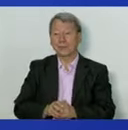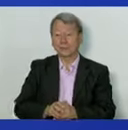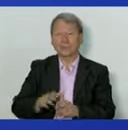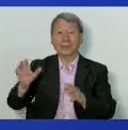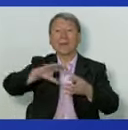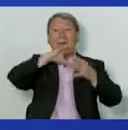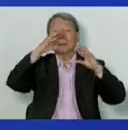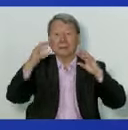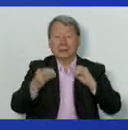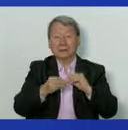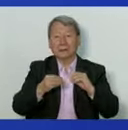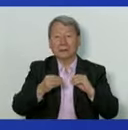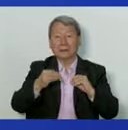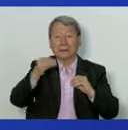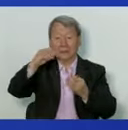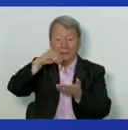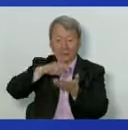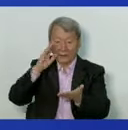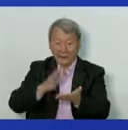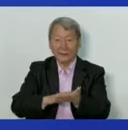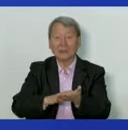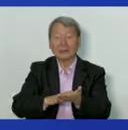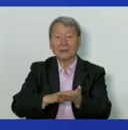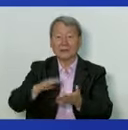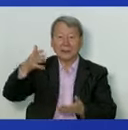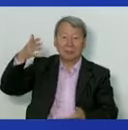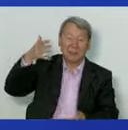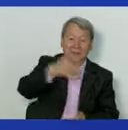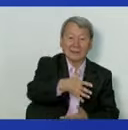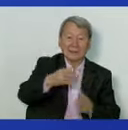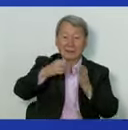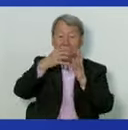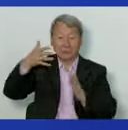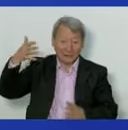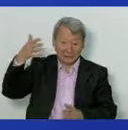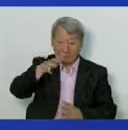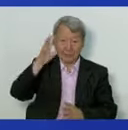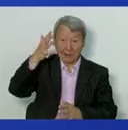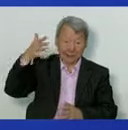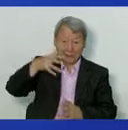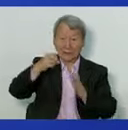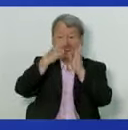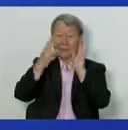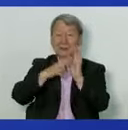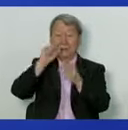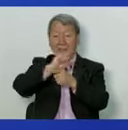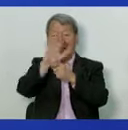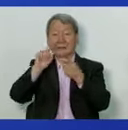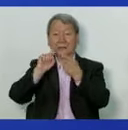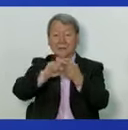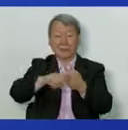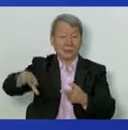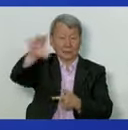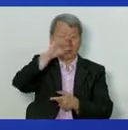Таким образом, зарегистрировано 5 017 случаев по